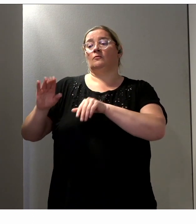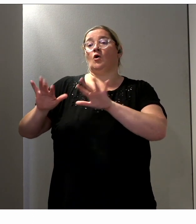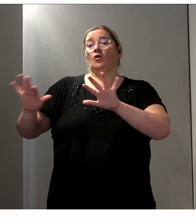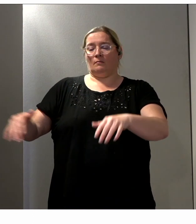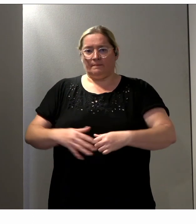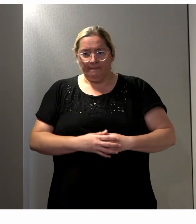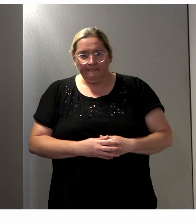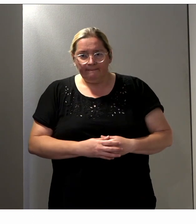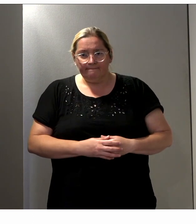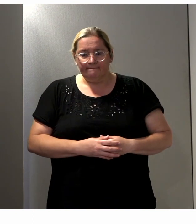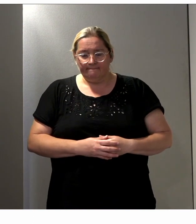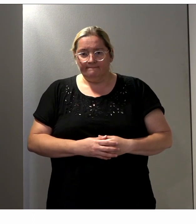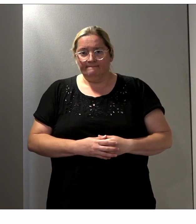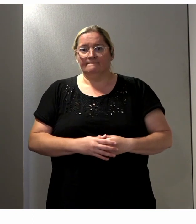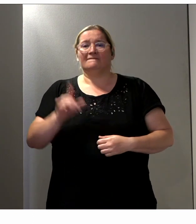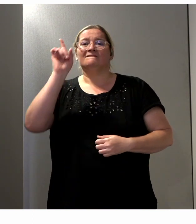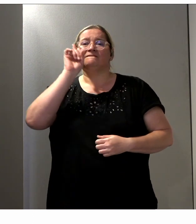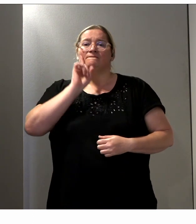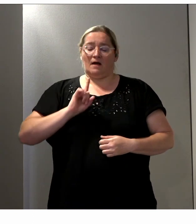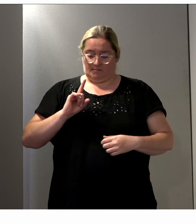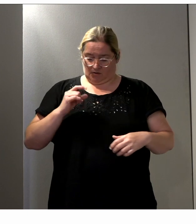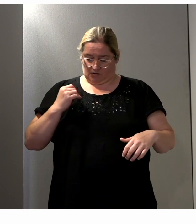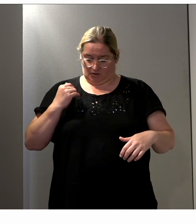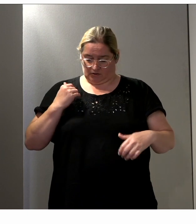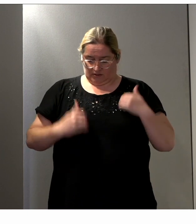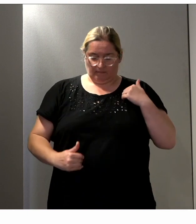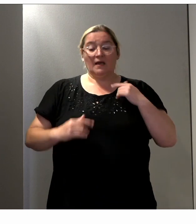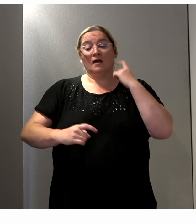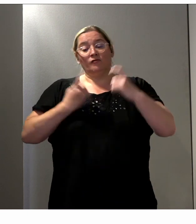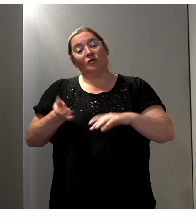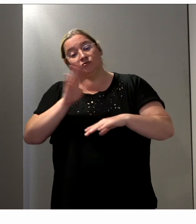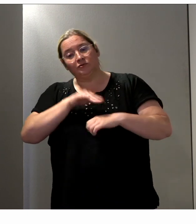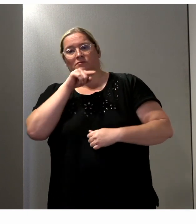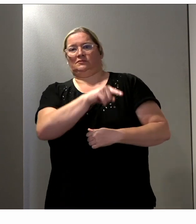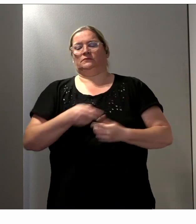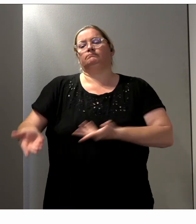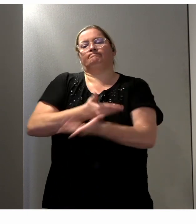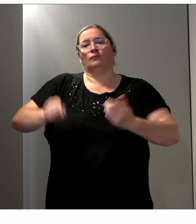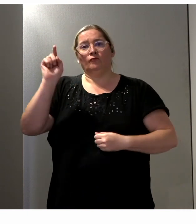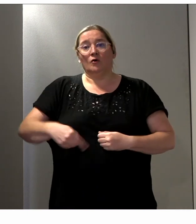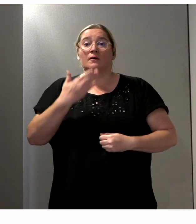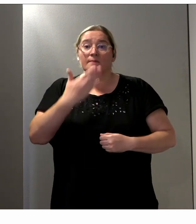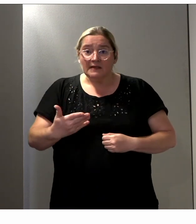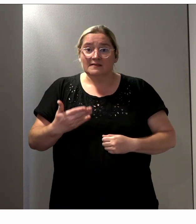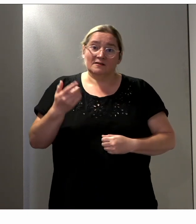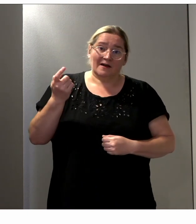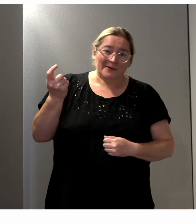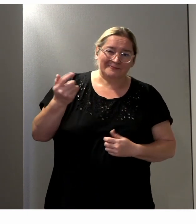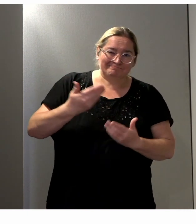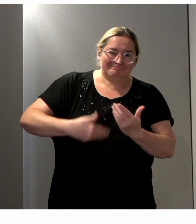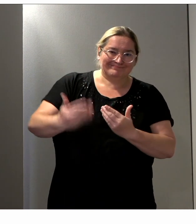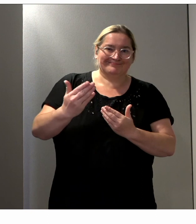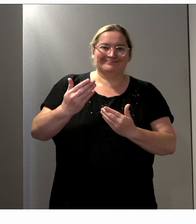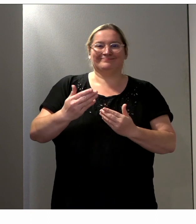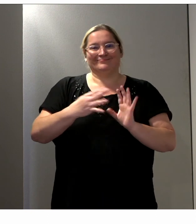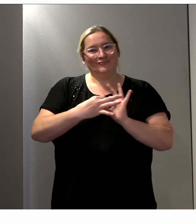Violence à l'encontre des femmes handicapées, parlons-en. Je vous remercie toutes et tous et je vous dis à bientôt. Bonne suite d'Université